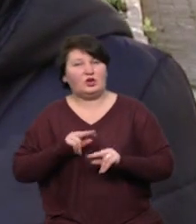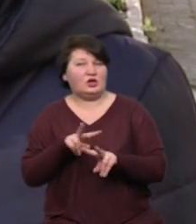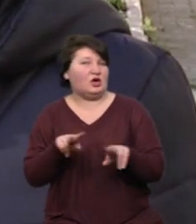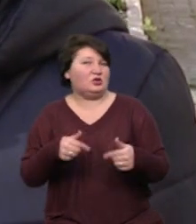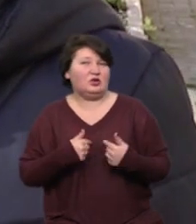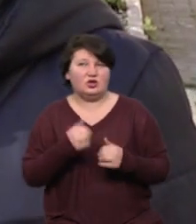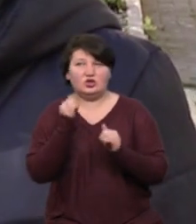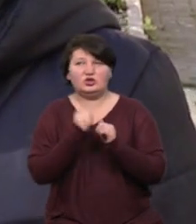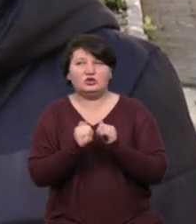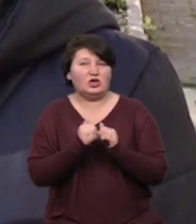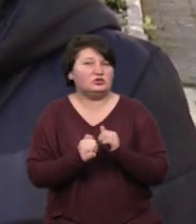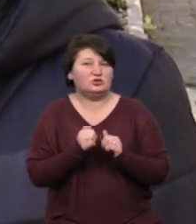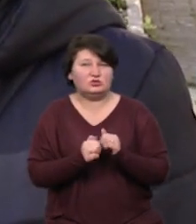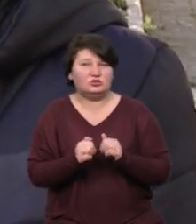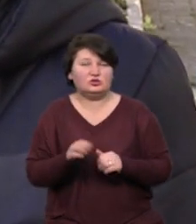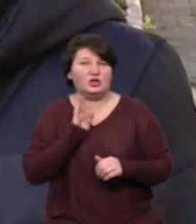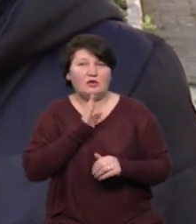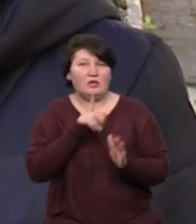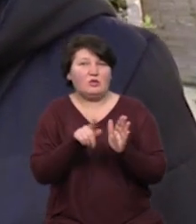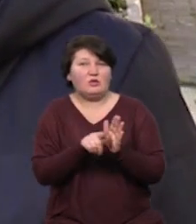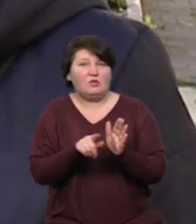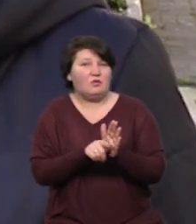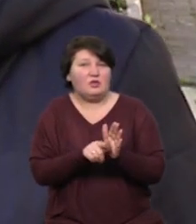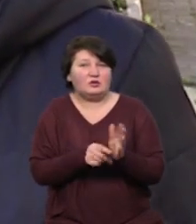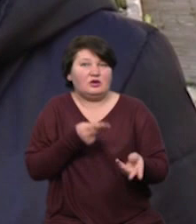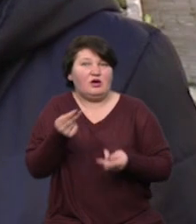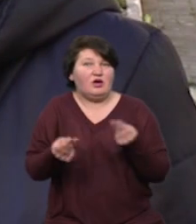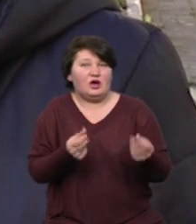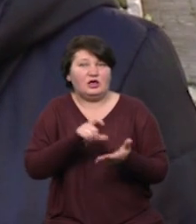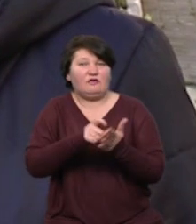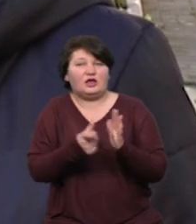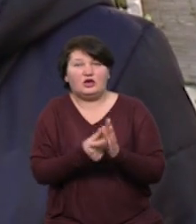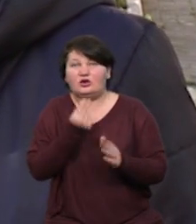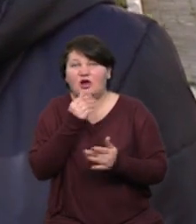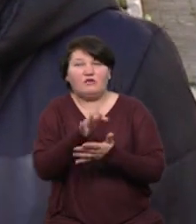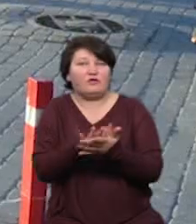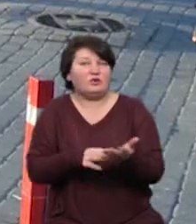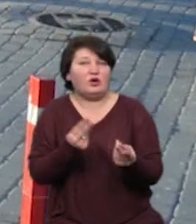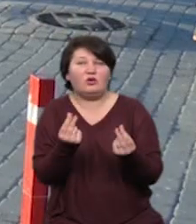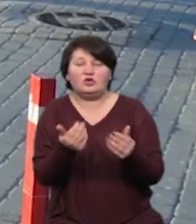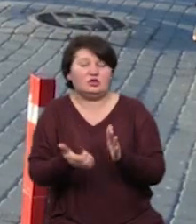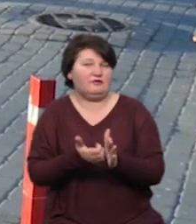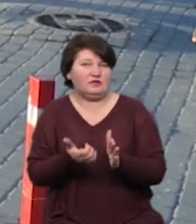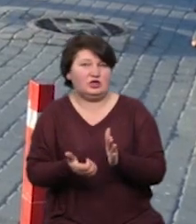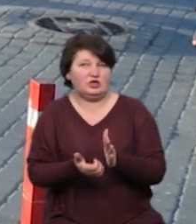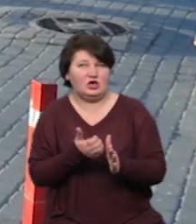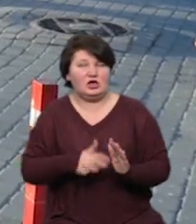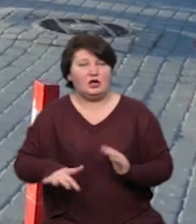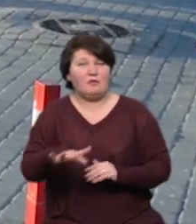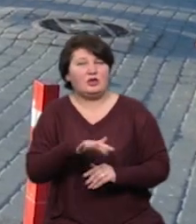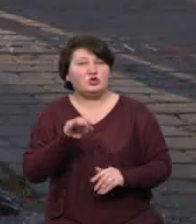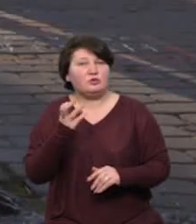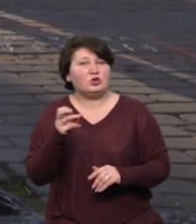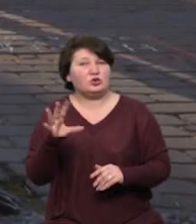на мамину пенсію, і квартиру заплатити, їда, вибачте, гроші на резинові. На Майдані Шептицького сьогодні